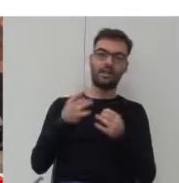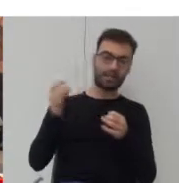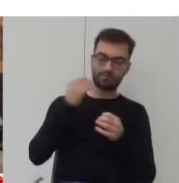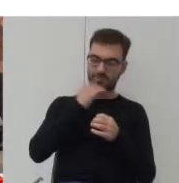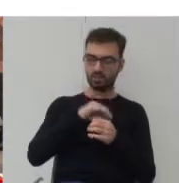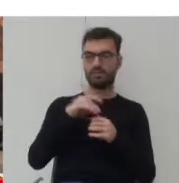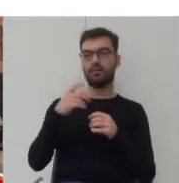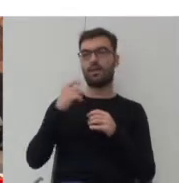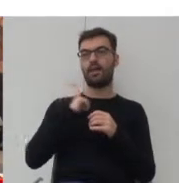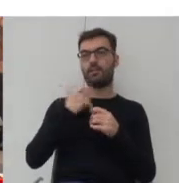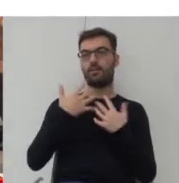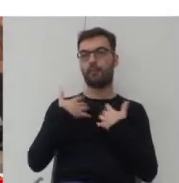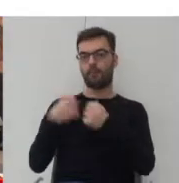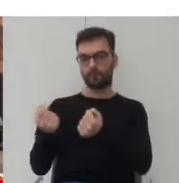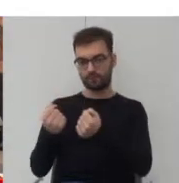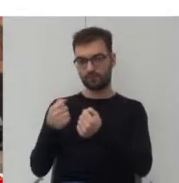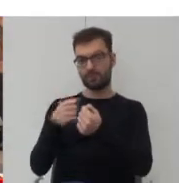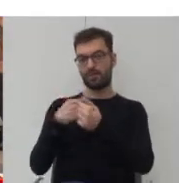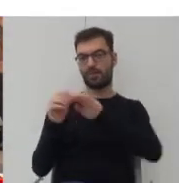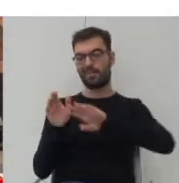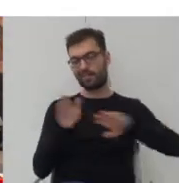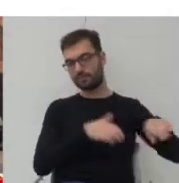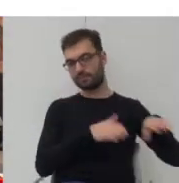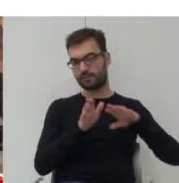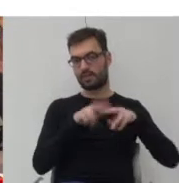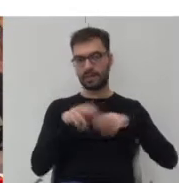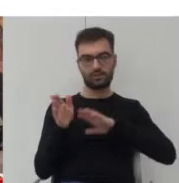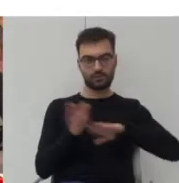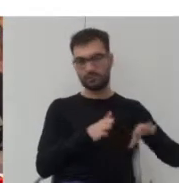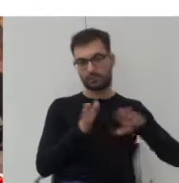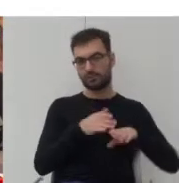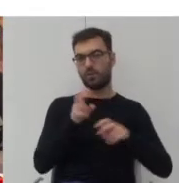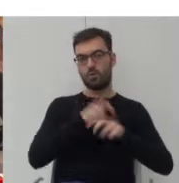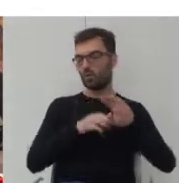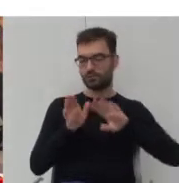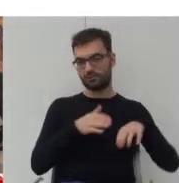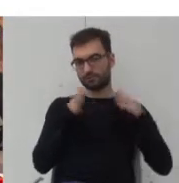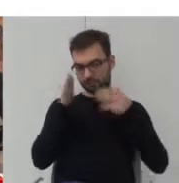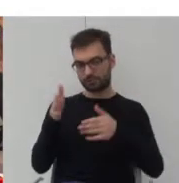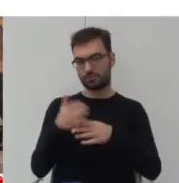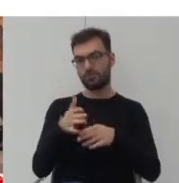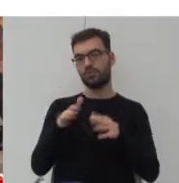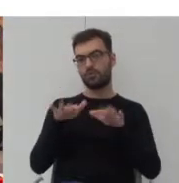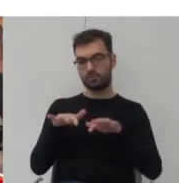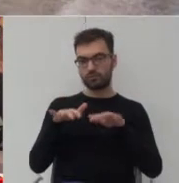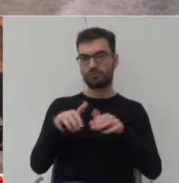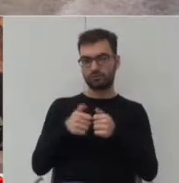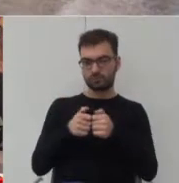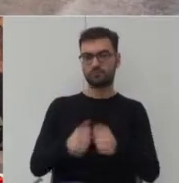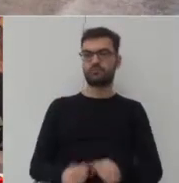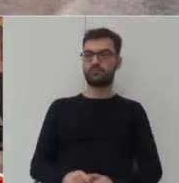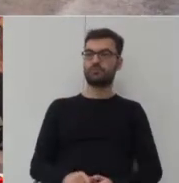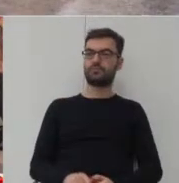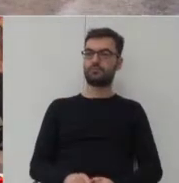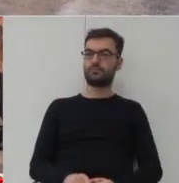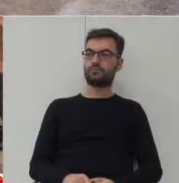celem jest to, żeby nas zaangażować i po prostu odciągnąć i po prostu od tego ruchu rzeczywiście naszą uwagę odciągnąć w pewien